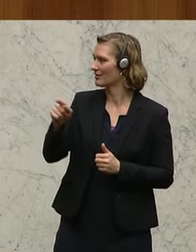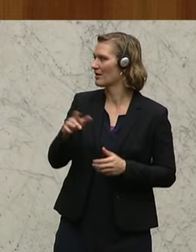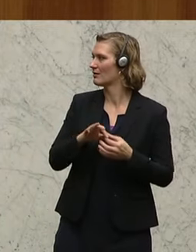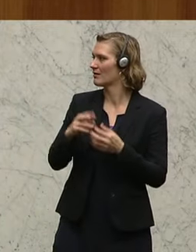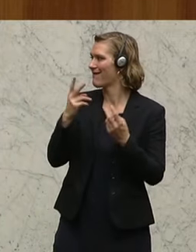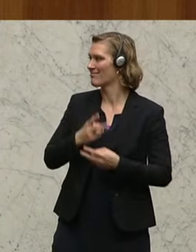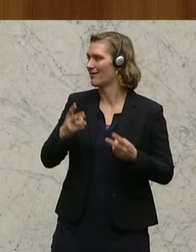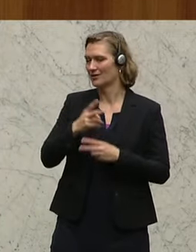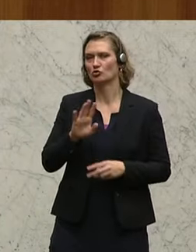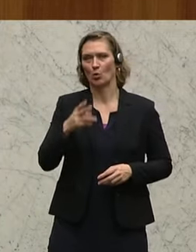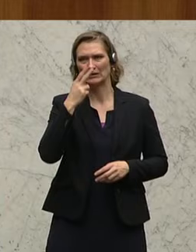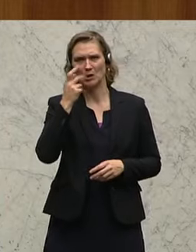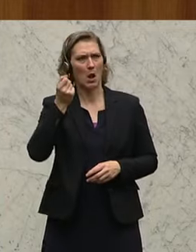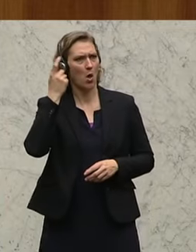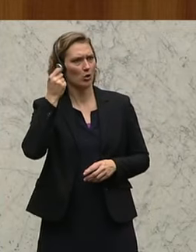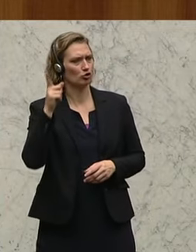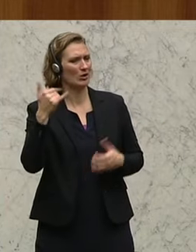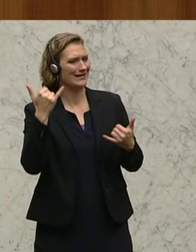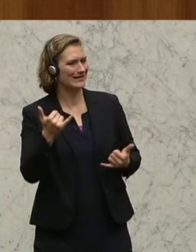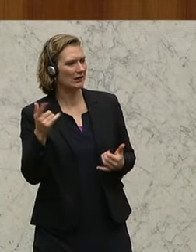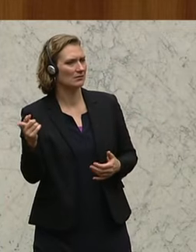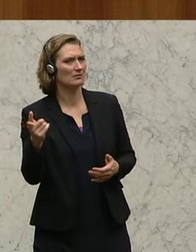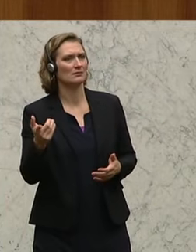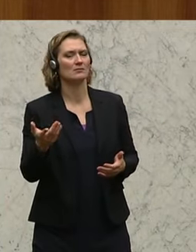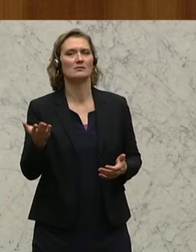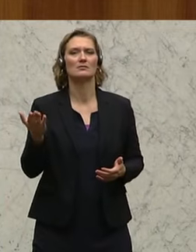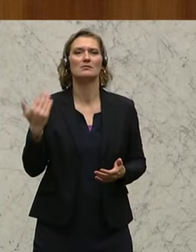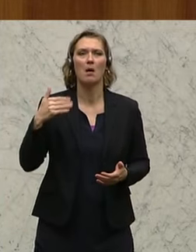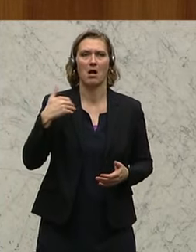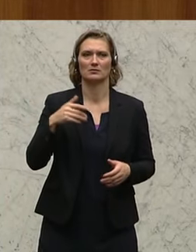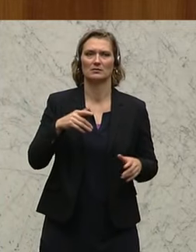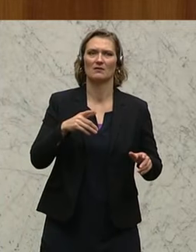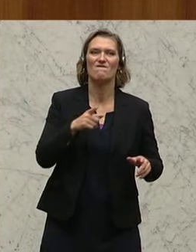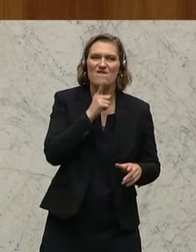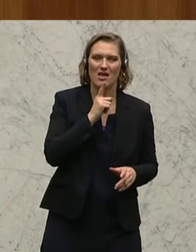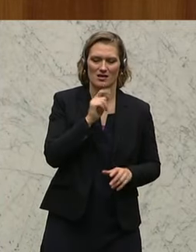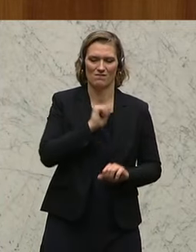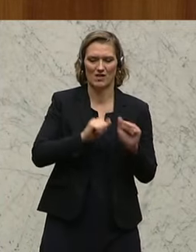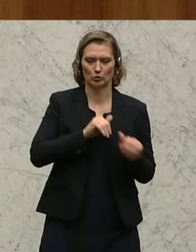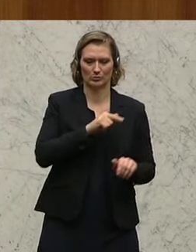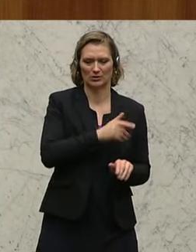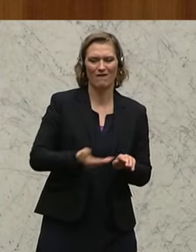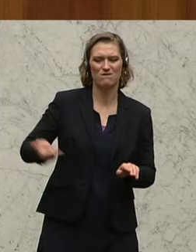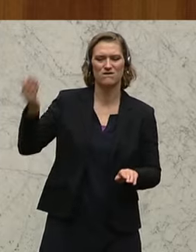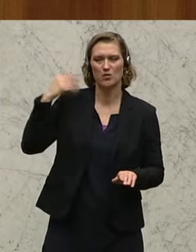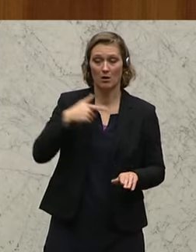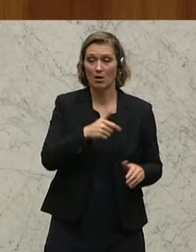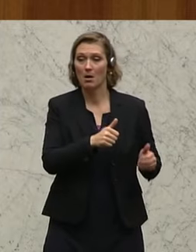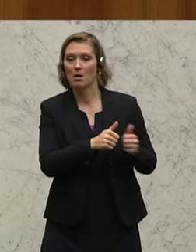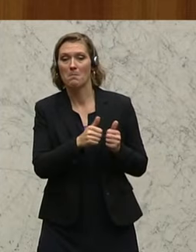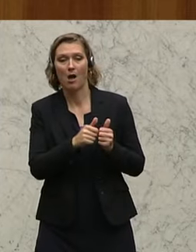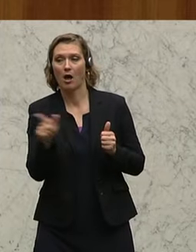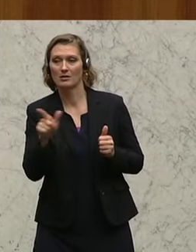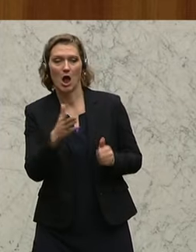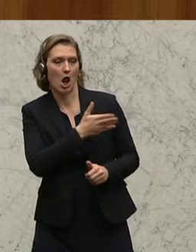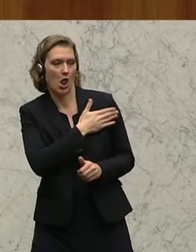erscheint mir auch irgendwo logisch, warum Sie jetzt als einer der ganz wenigen Verteidigungsminister von Ihren Koalitionspartnern so